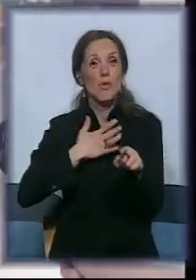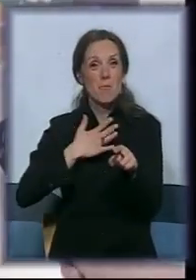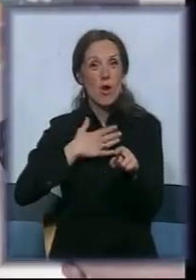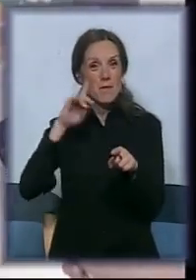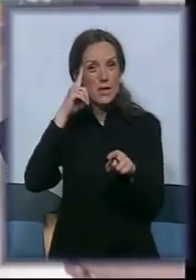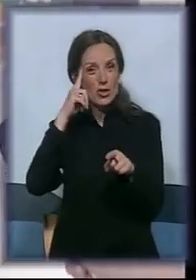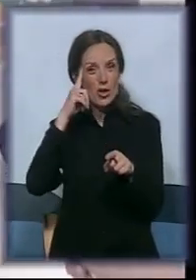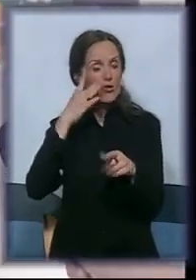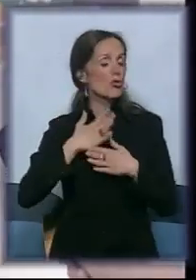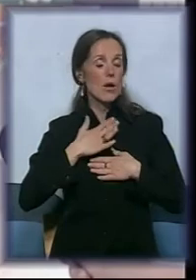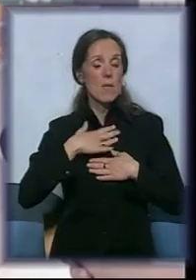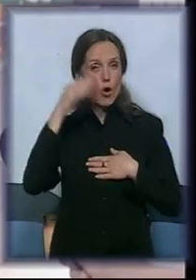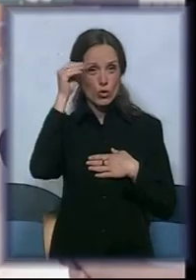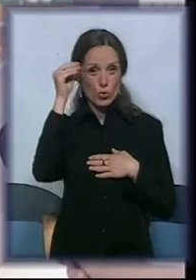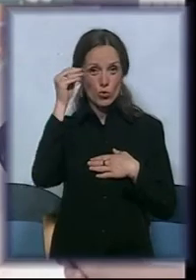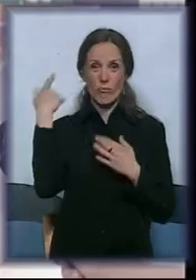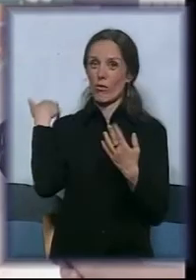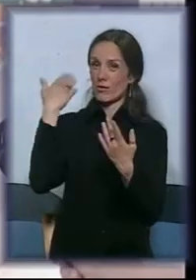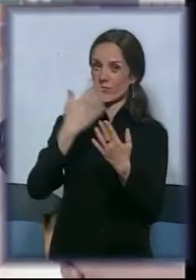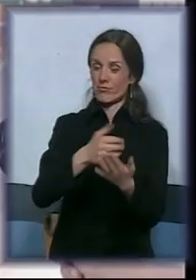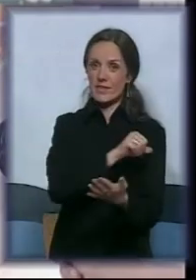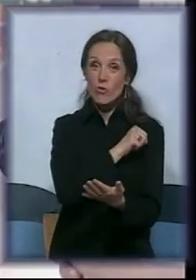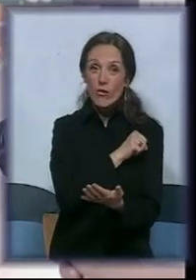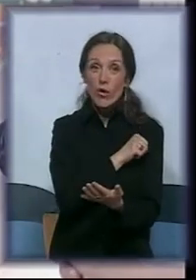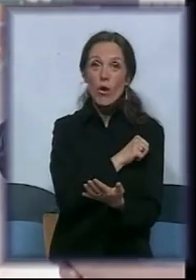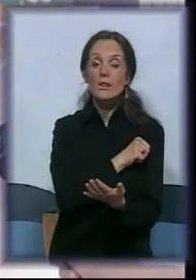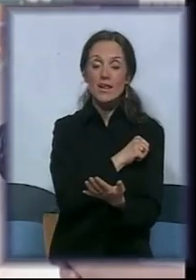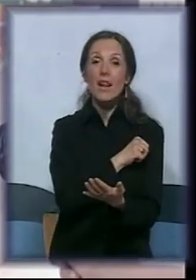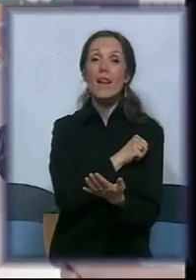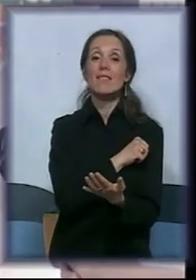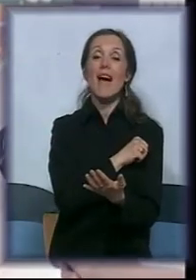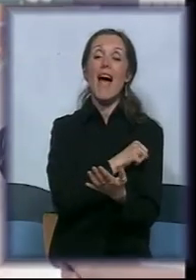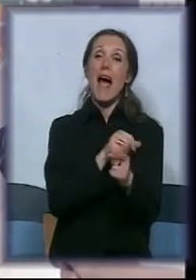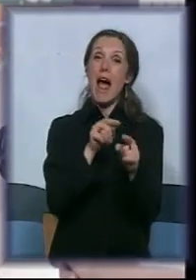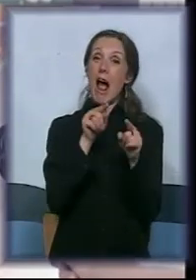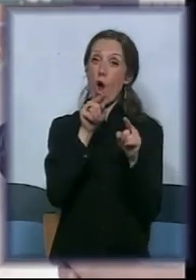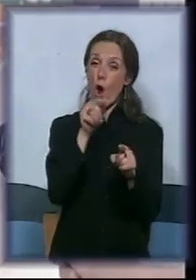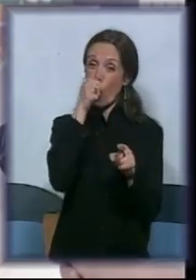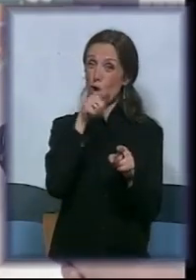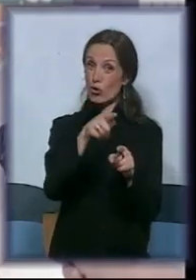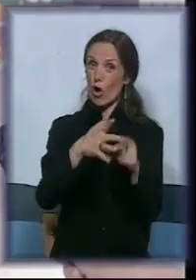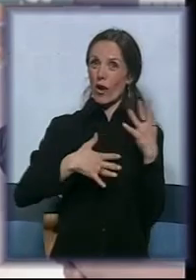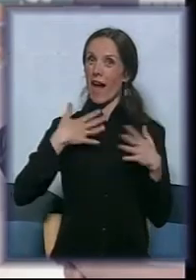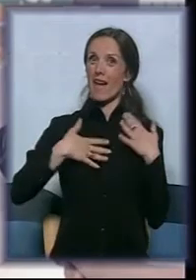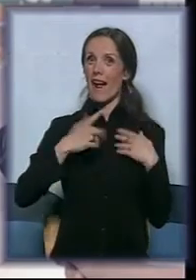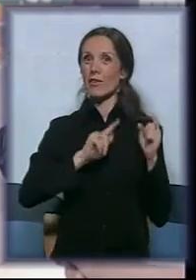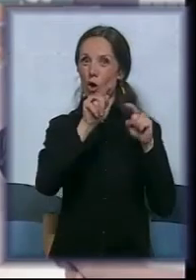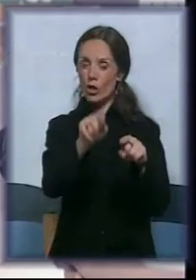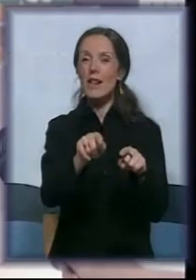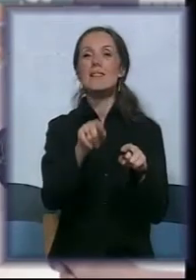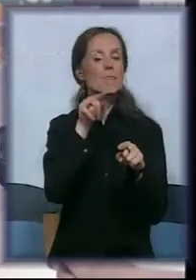i ono što je moje iskustvo kroz sve ove godine, to je da one stvari na koje ona rado odlazila, su najčešće